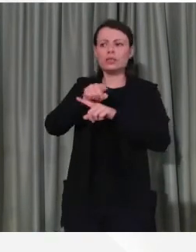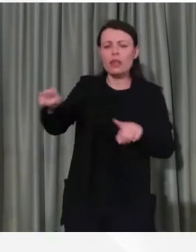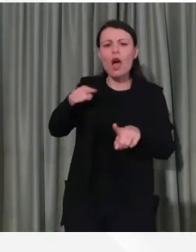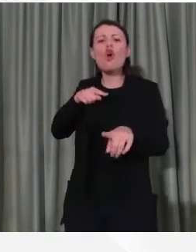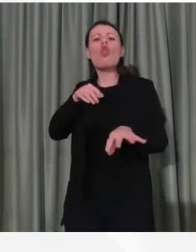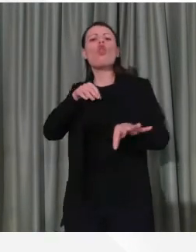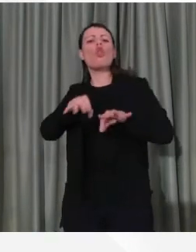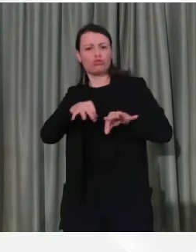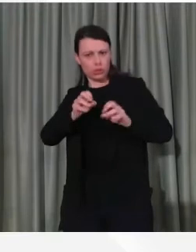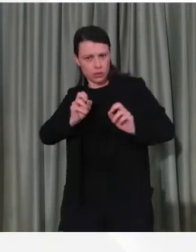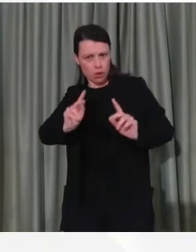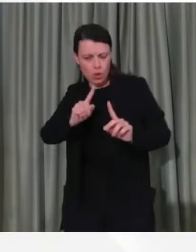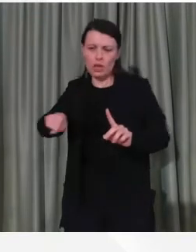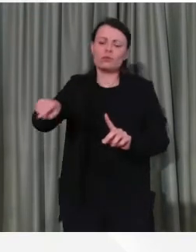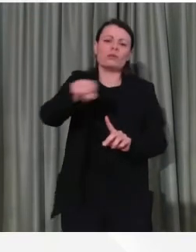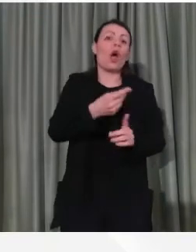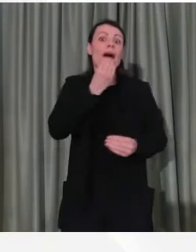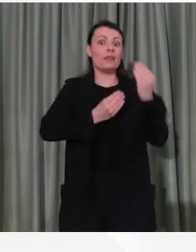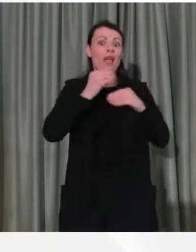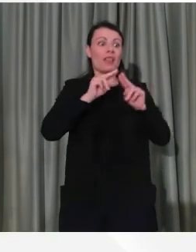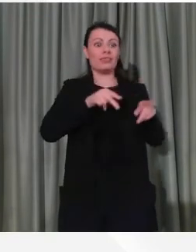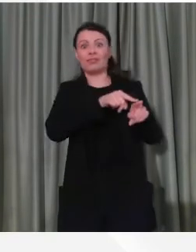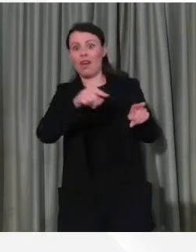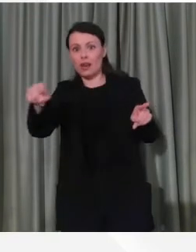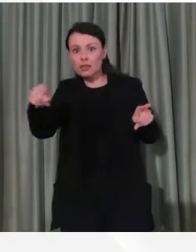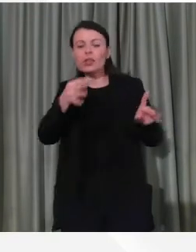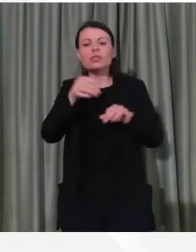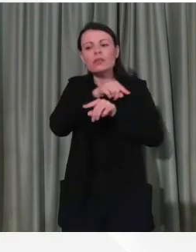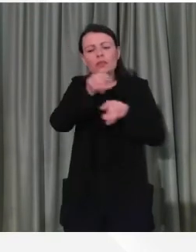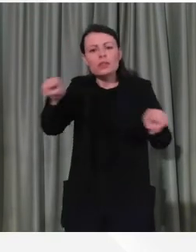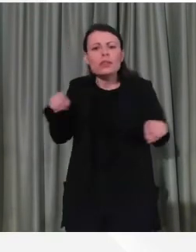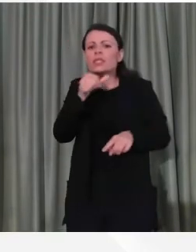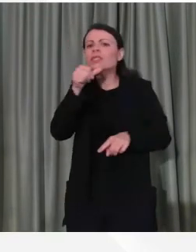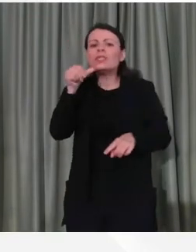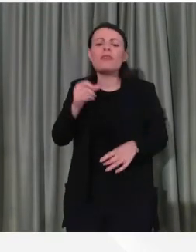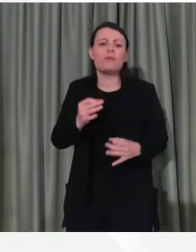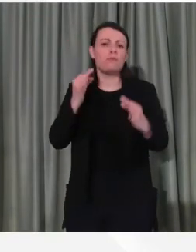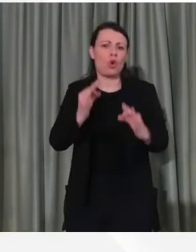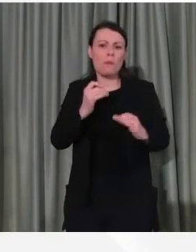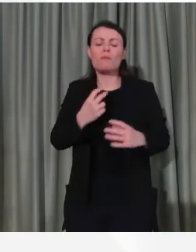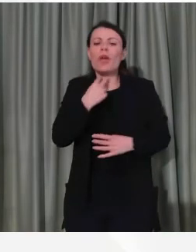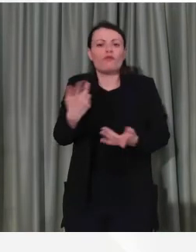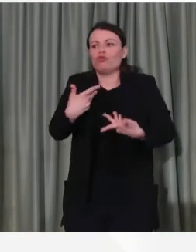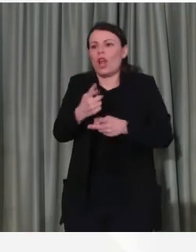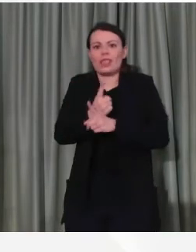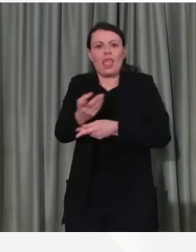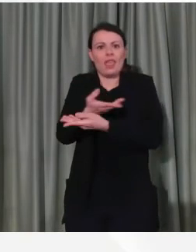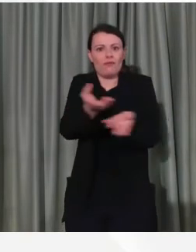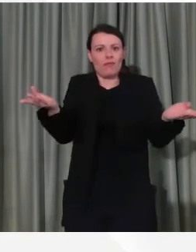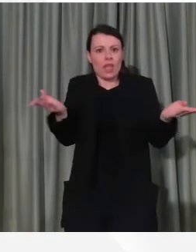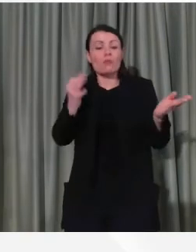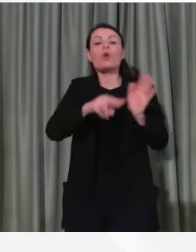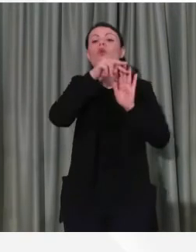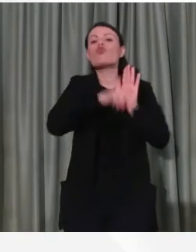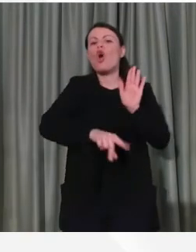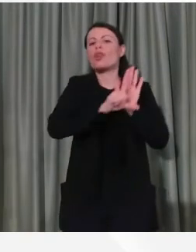tutto ciò di alimentare, tutto ciò che è indispensabile in questo momento, tutto ciò che è previsto dalla normativa,